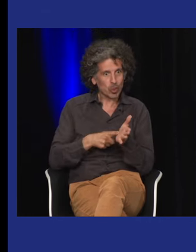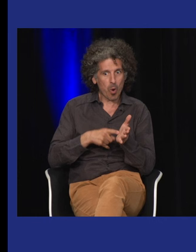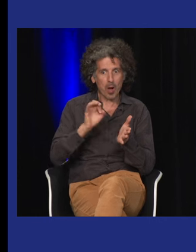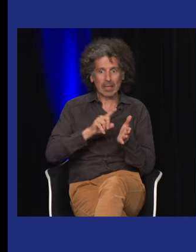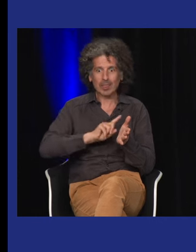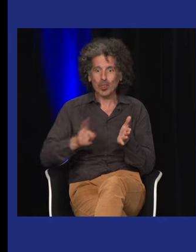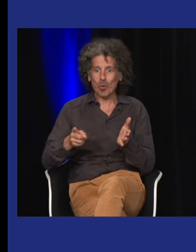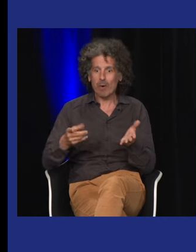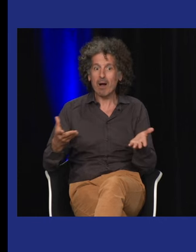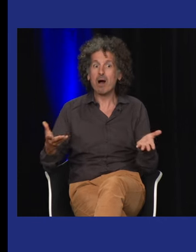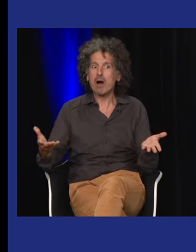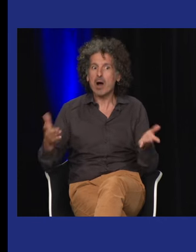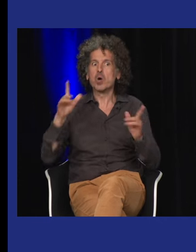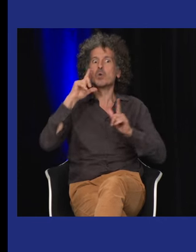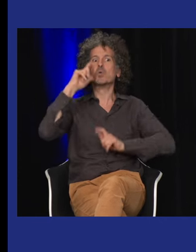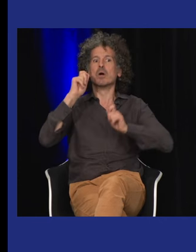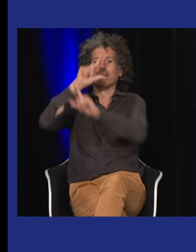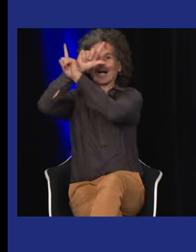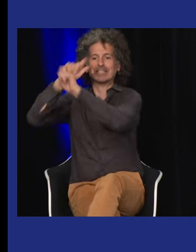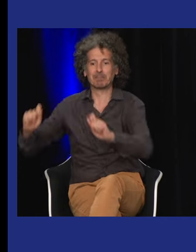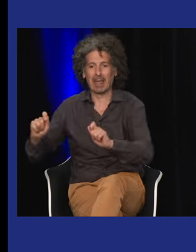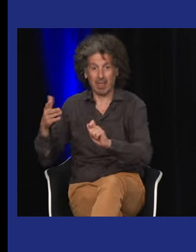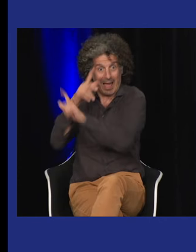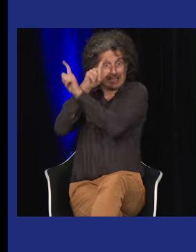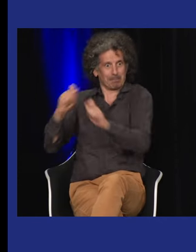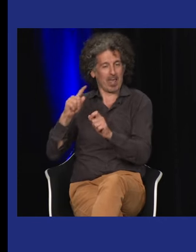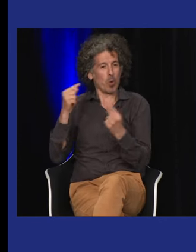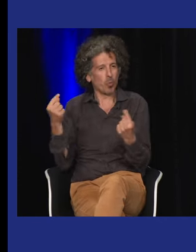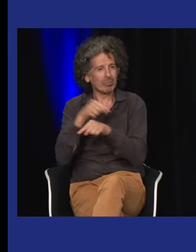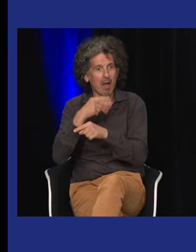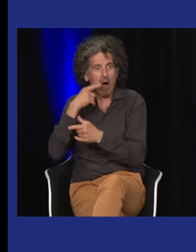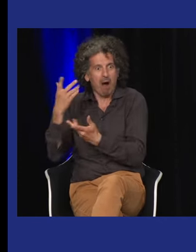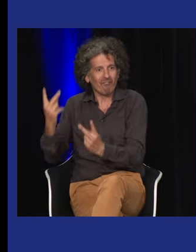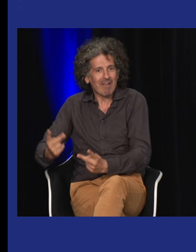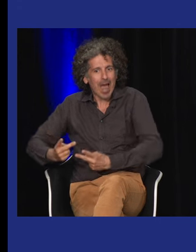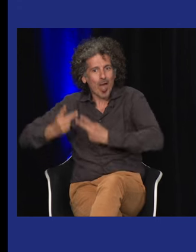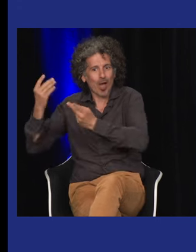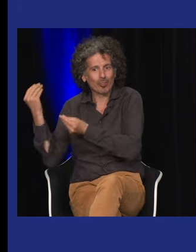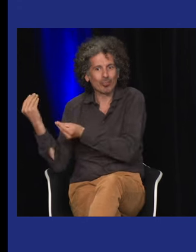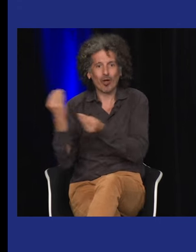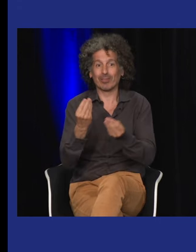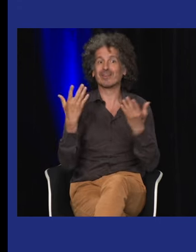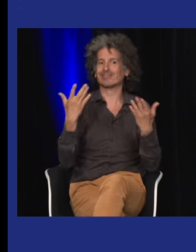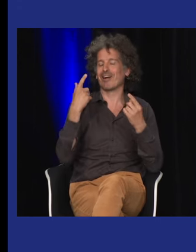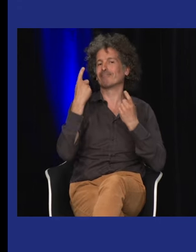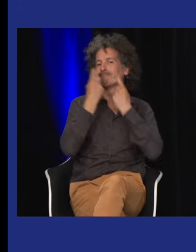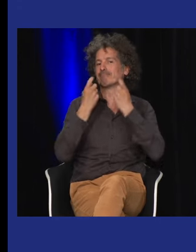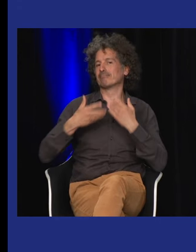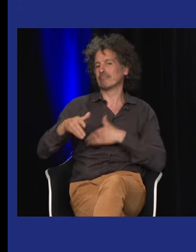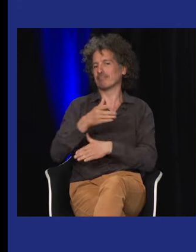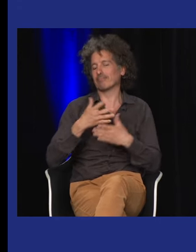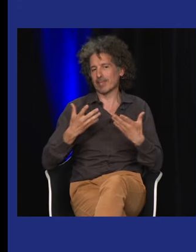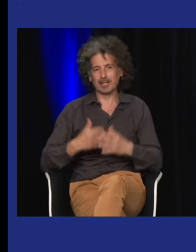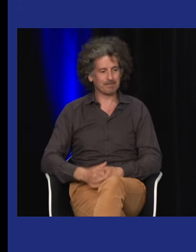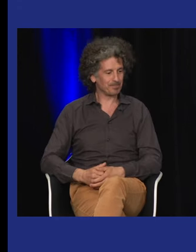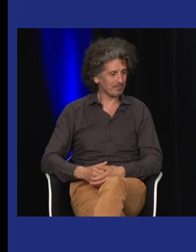célèbre et ceux qui reprennent ces chansons ils ont le droit ou pas il faut le respecter ou au contraire il faut le valoriser est-ce que